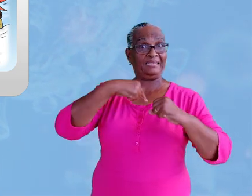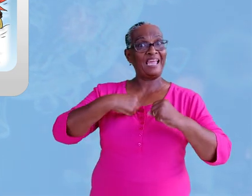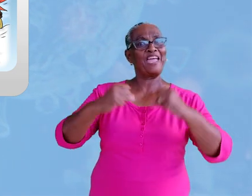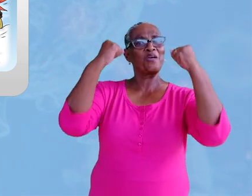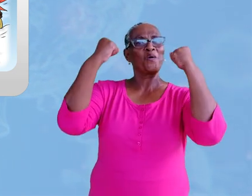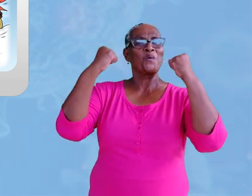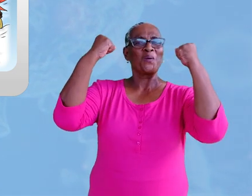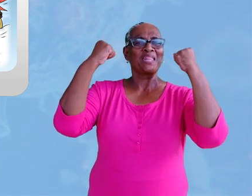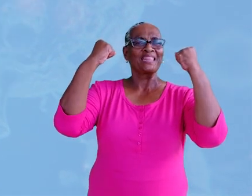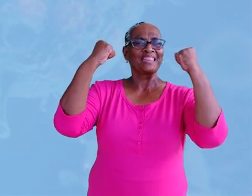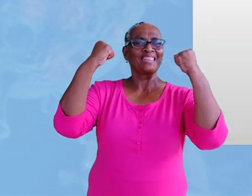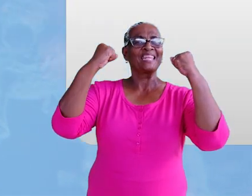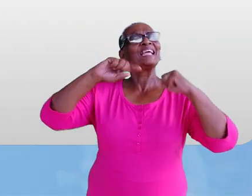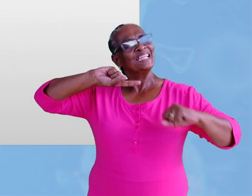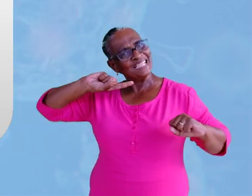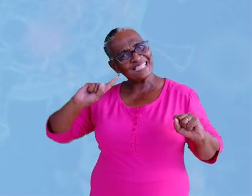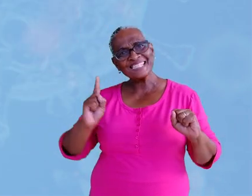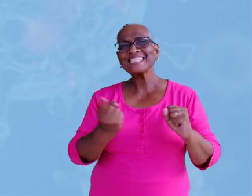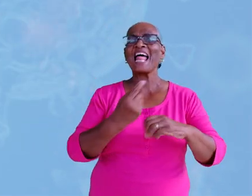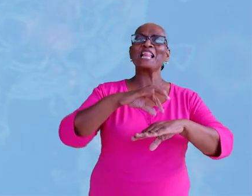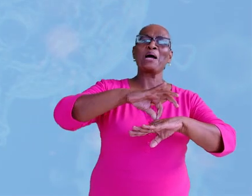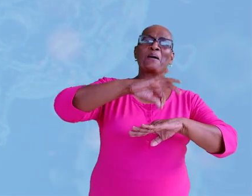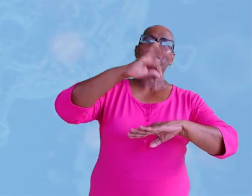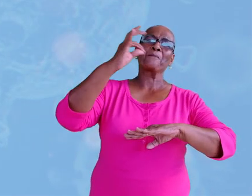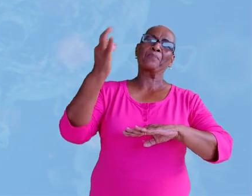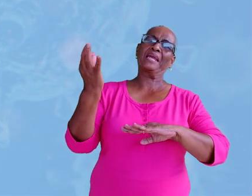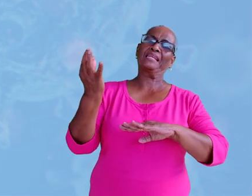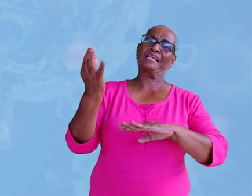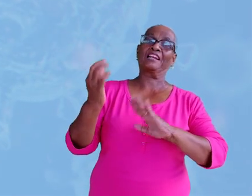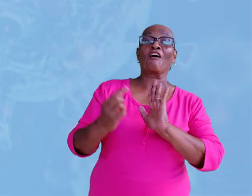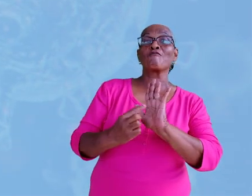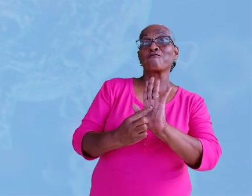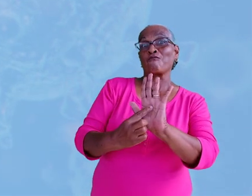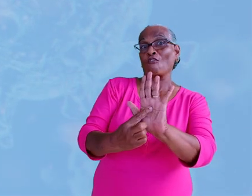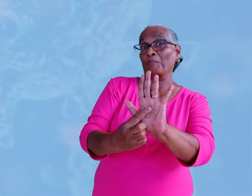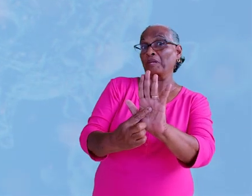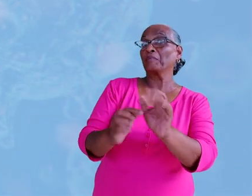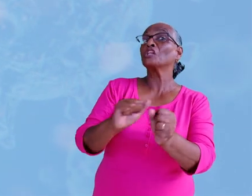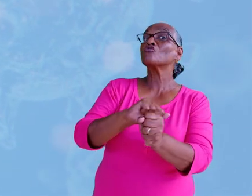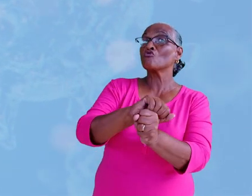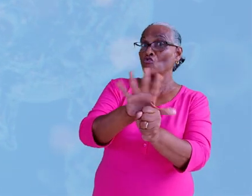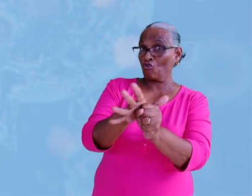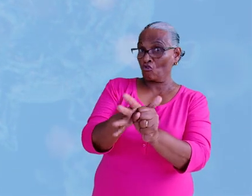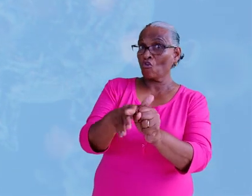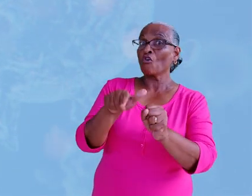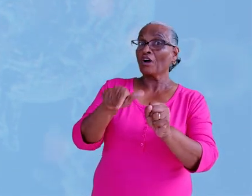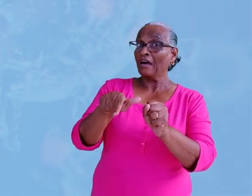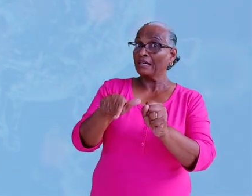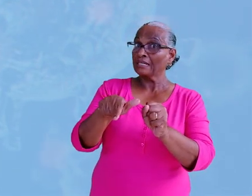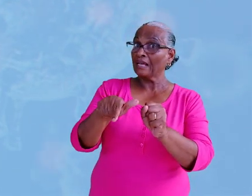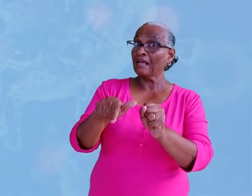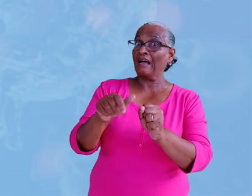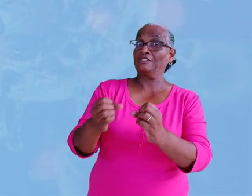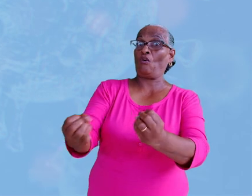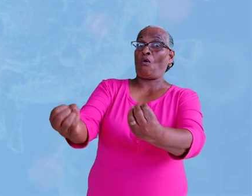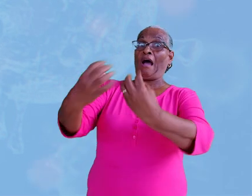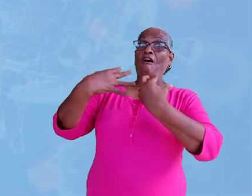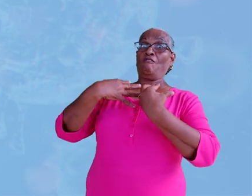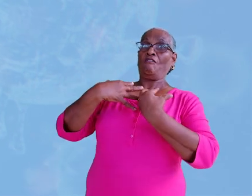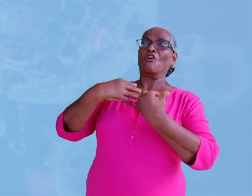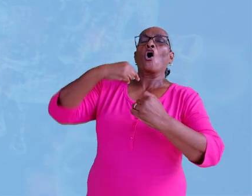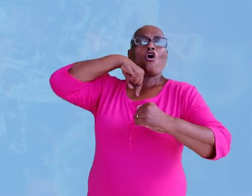overwinnen, waardoor je sneller geneest, bijvoorbeeld als het coronavirus je lichaam